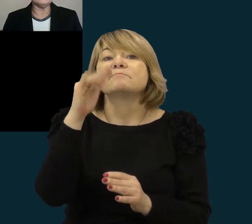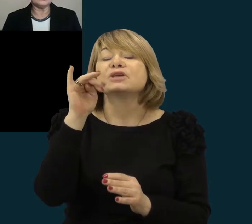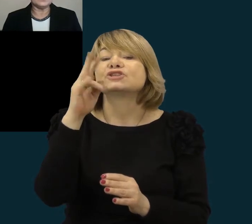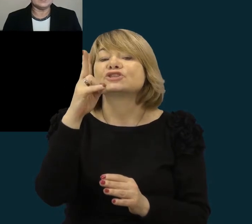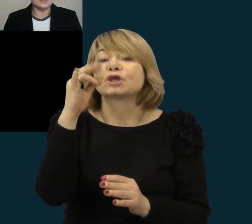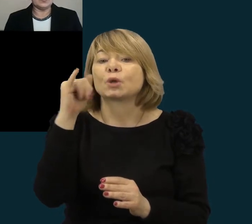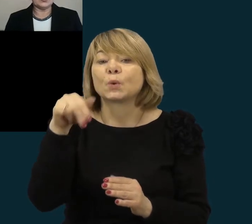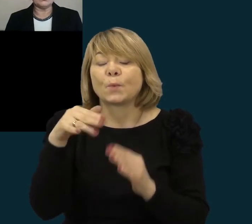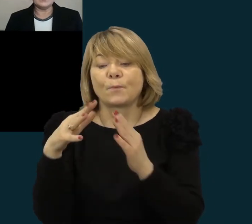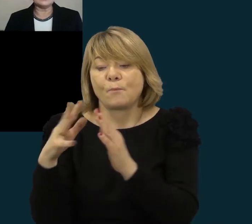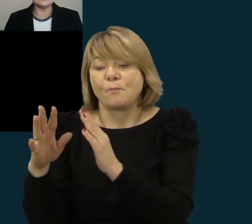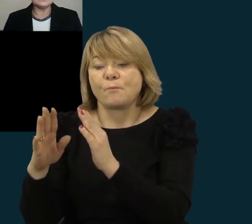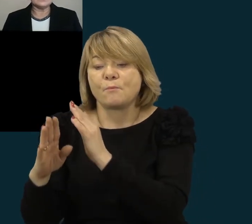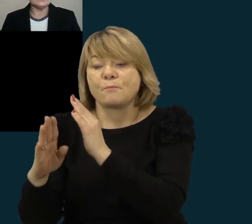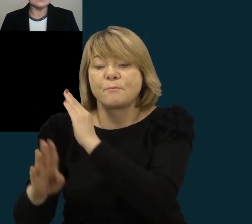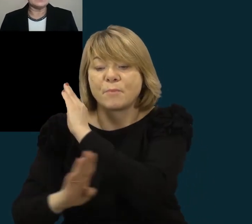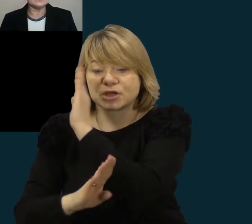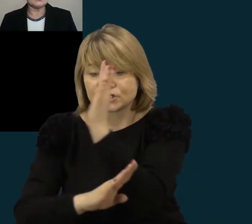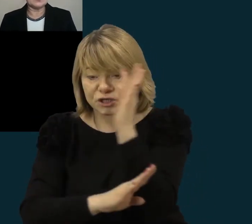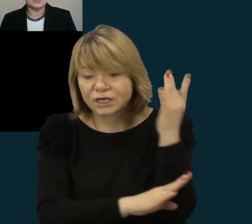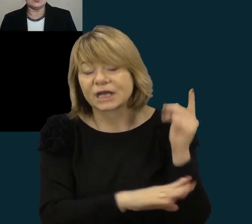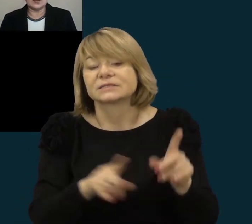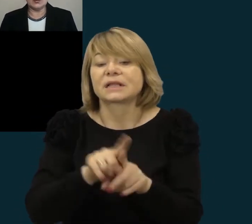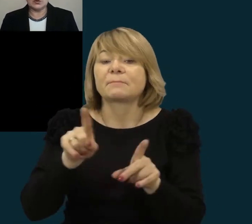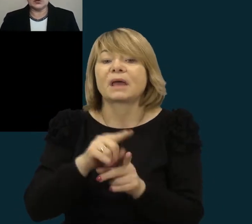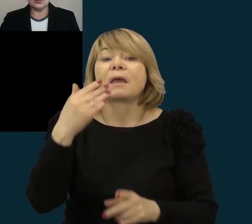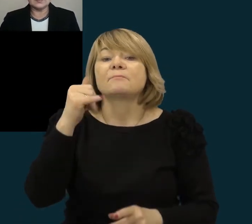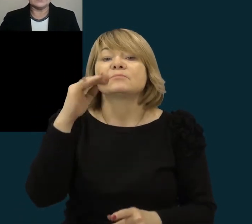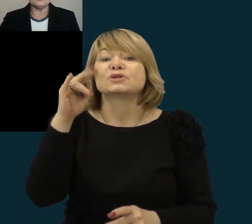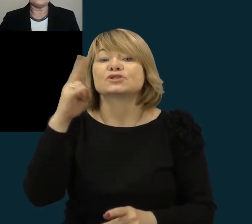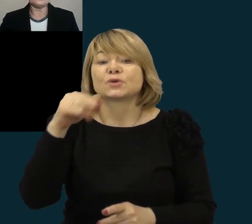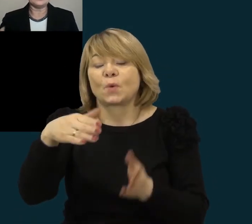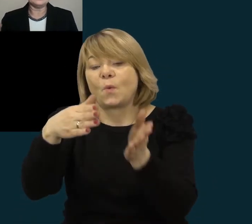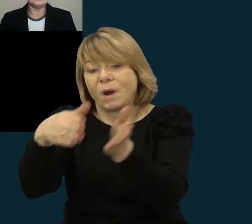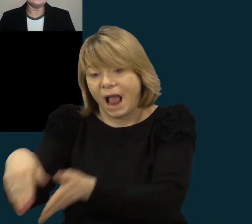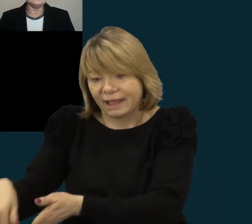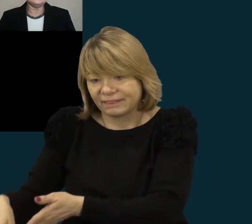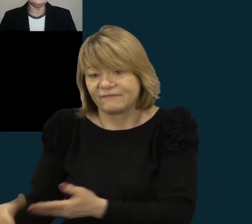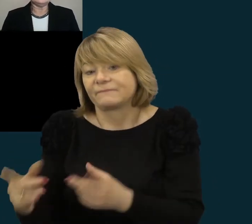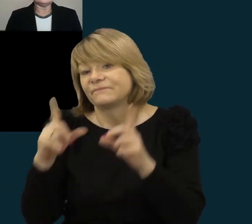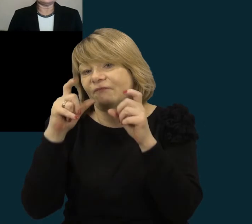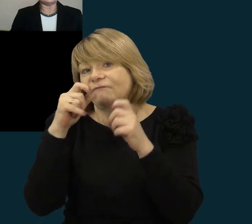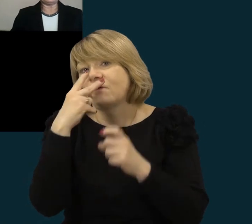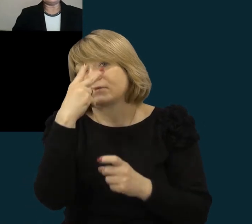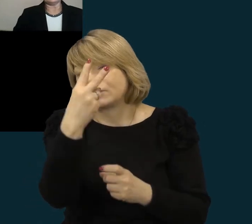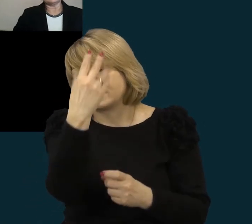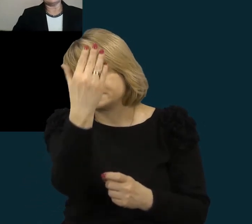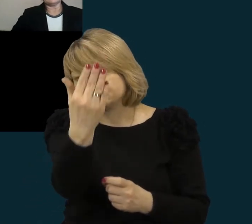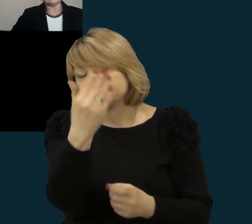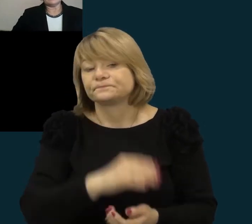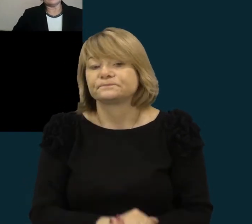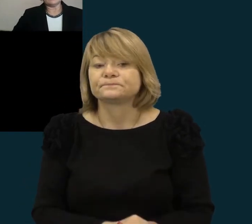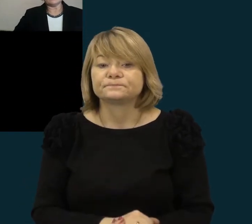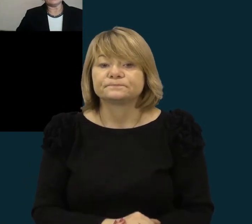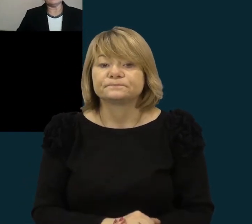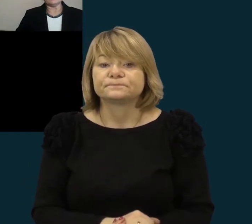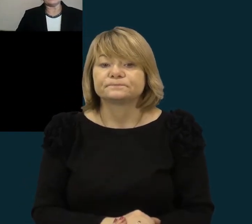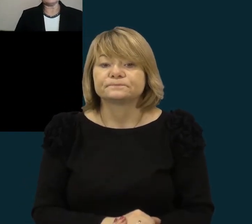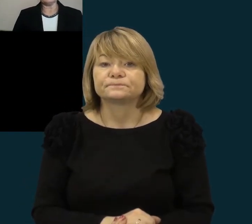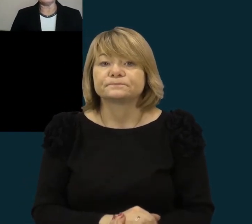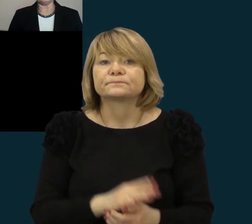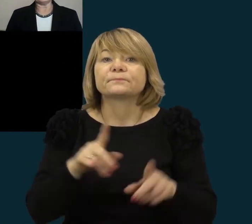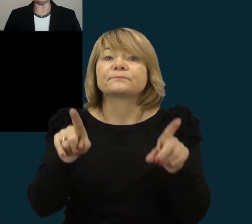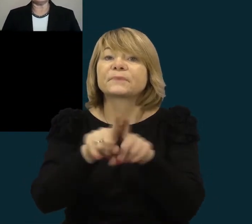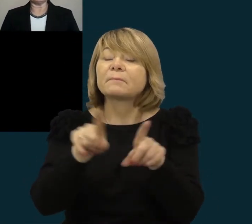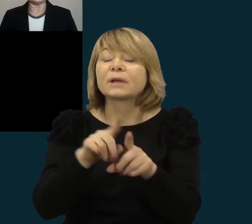miškų ir net miškių gatvė. Ir visą tai jūs matote nuo trūkose. Taip pat cerščiojų užduotis